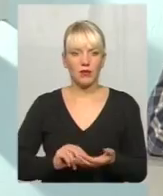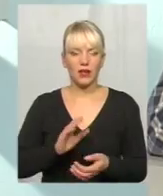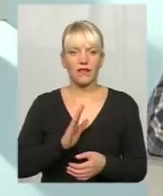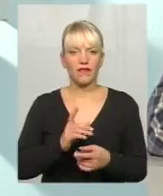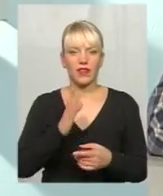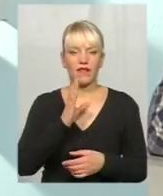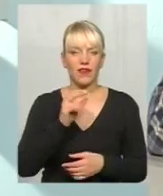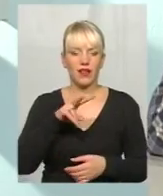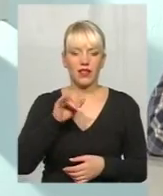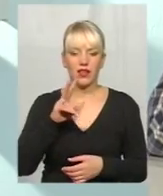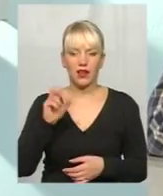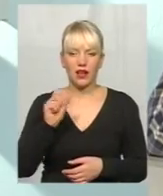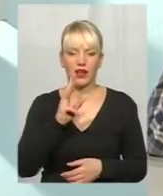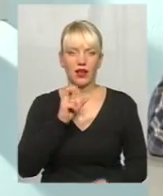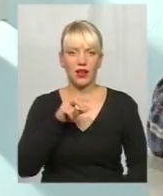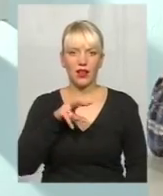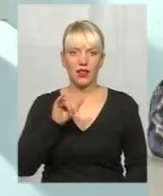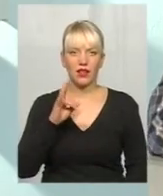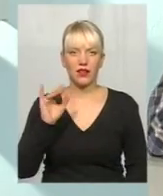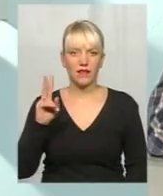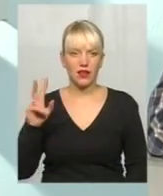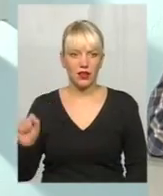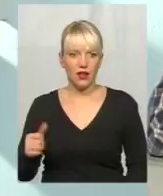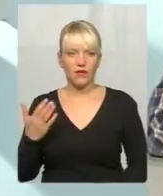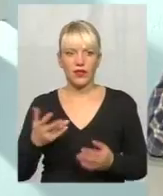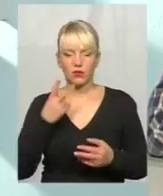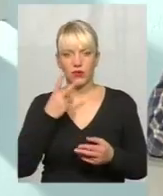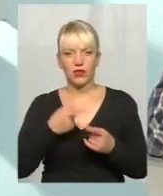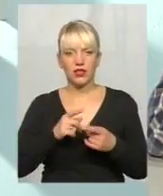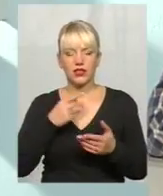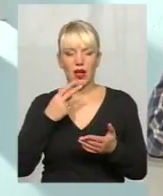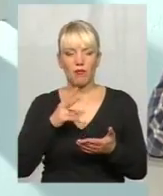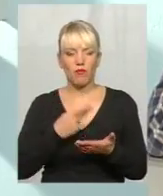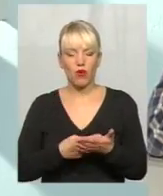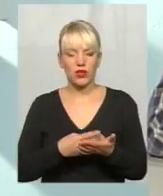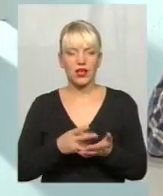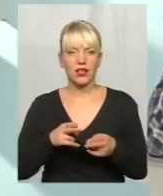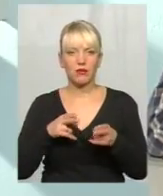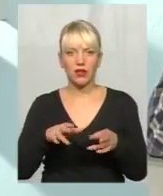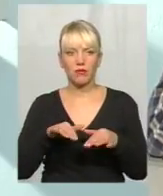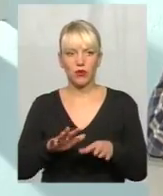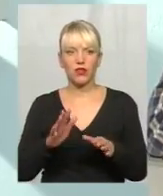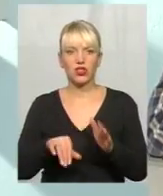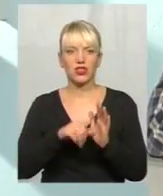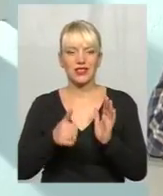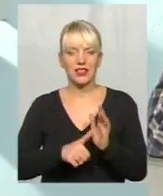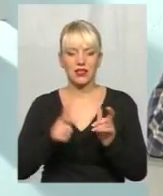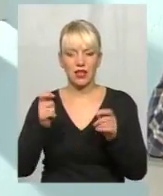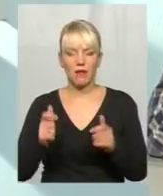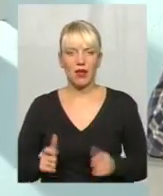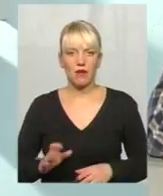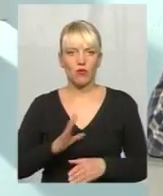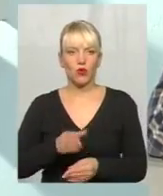Калинівки, коли за показами, по кримінальному провадженню, казав, що близько 16 пакетів лише в той день було роздано,